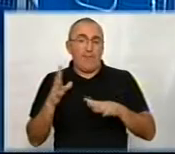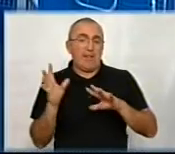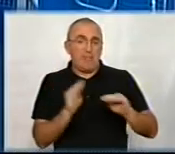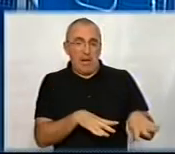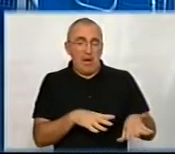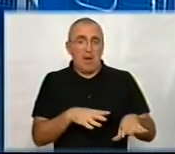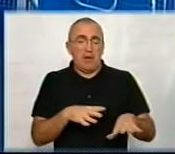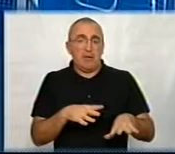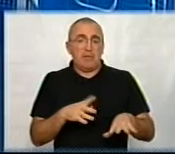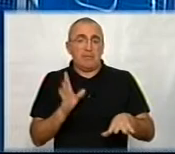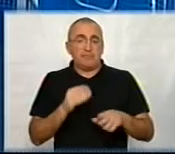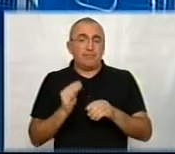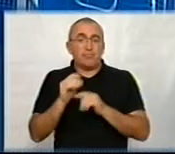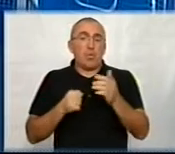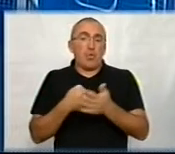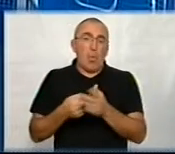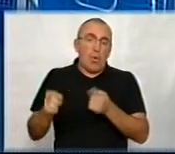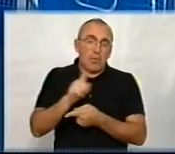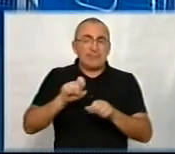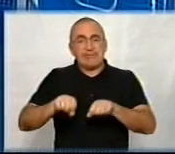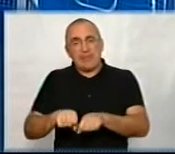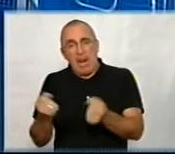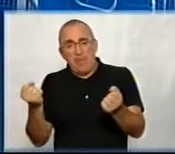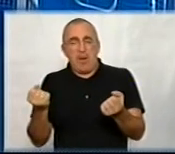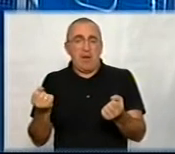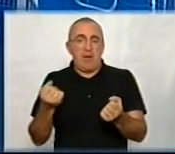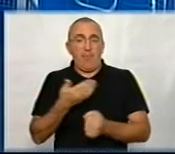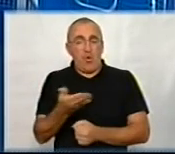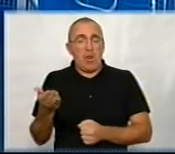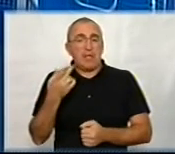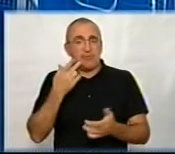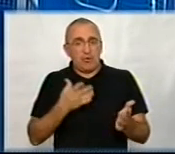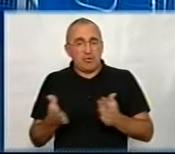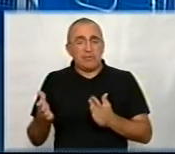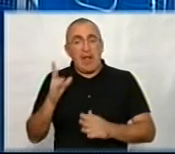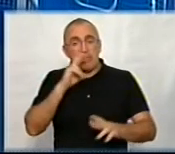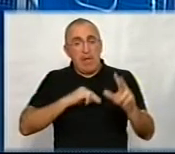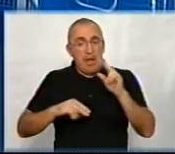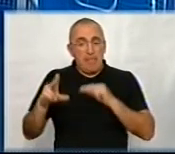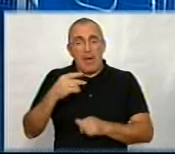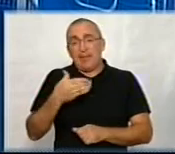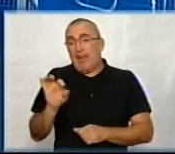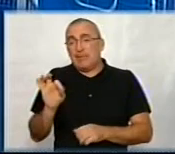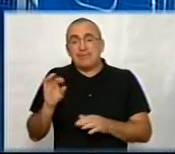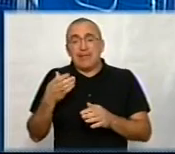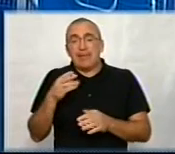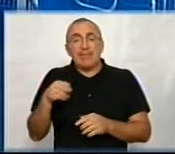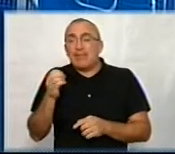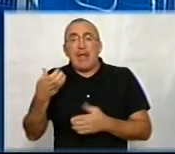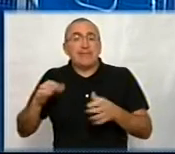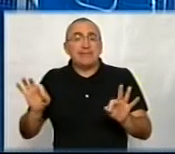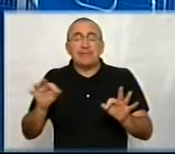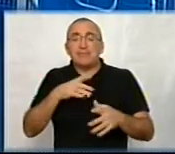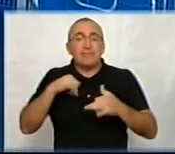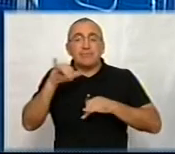поступово її намагається десь дореформувати, десь зламати, вона, звичайно, намагається десь через різноманітні форми